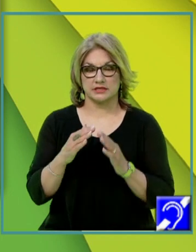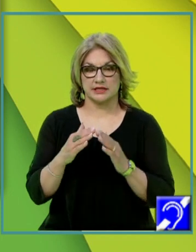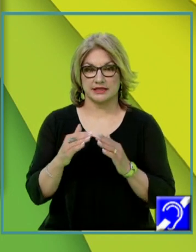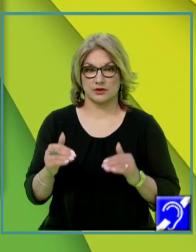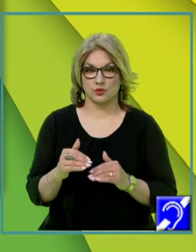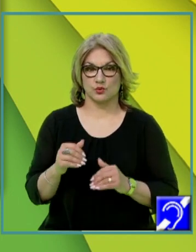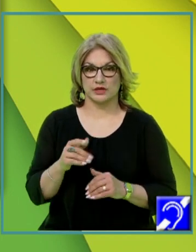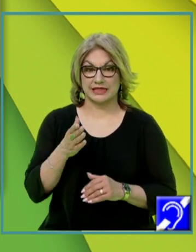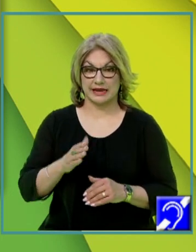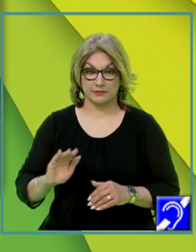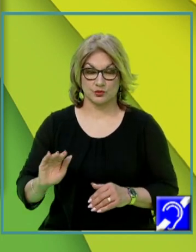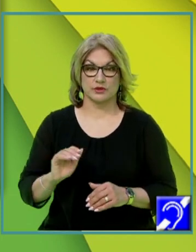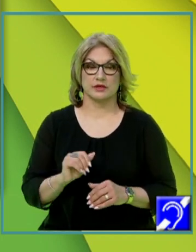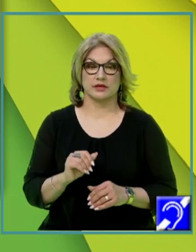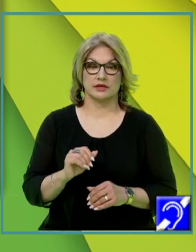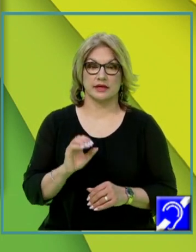dreptunghic